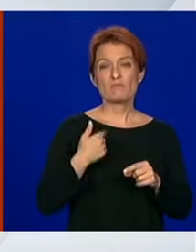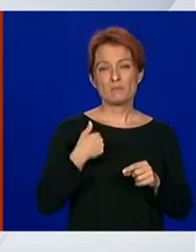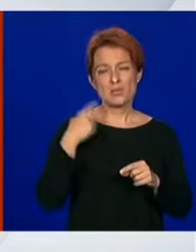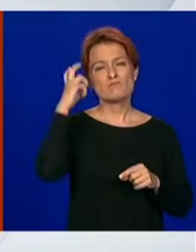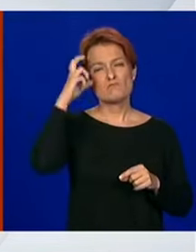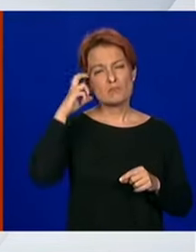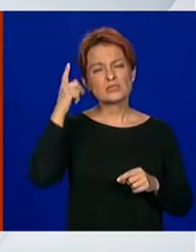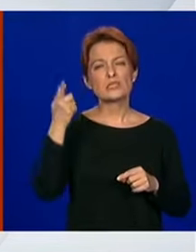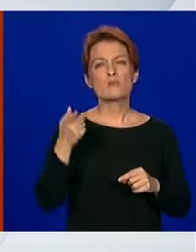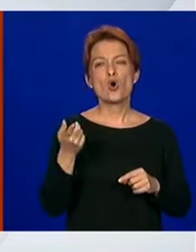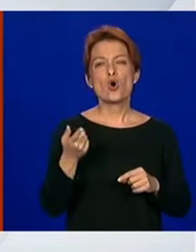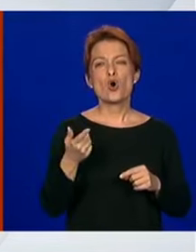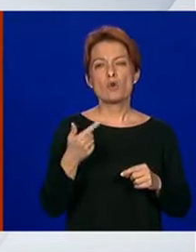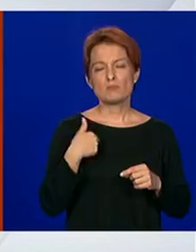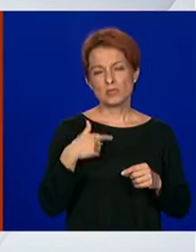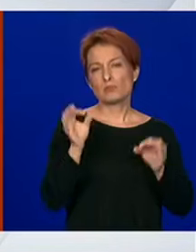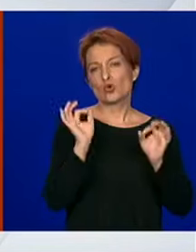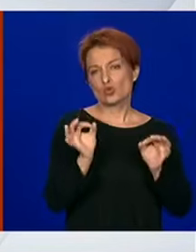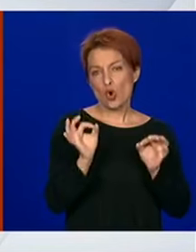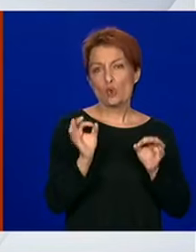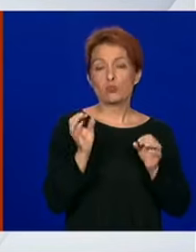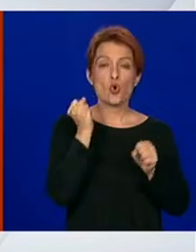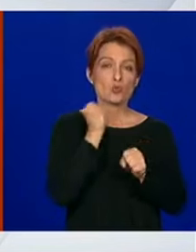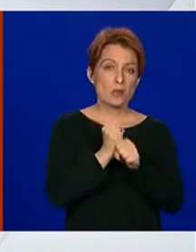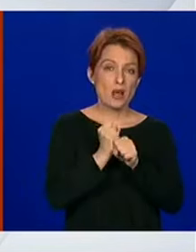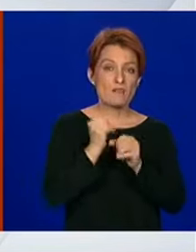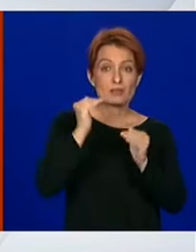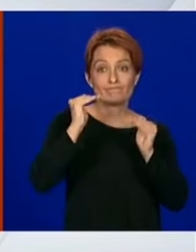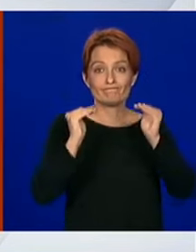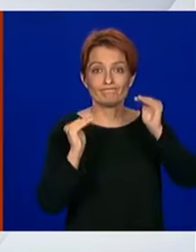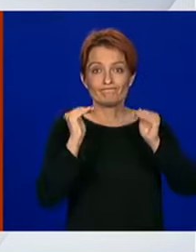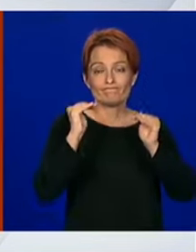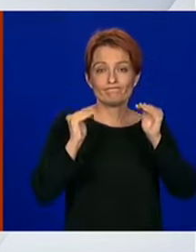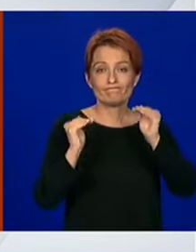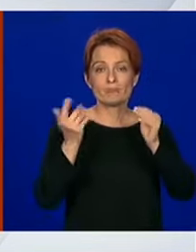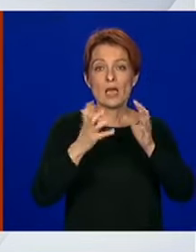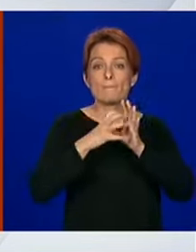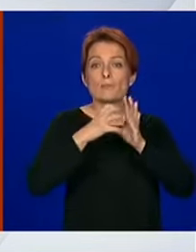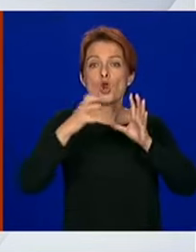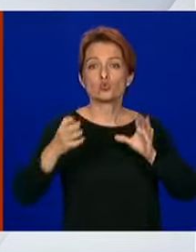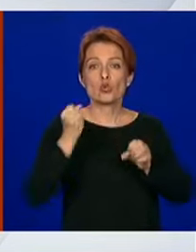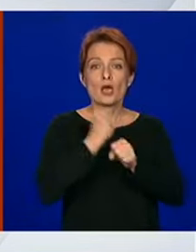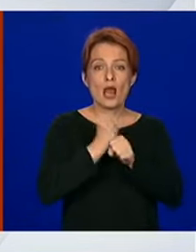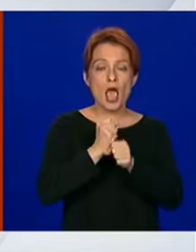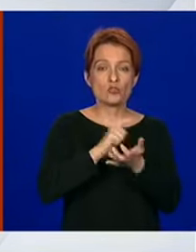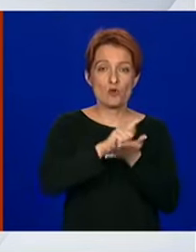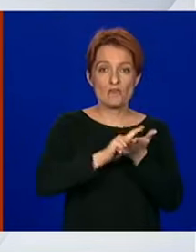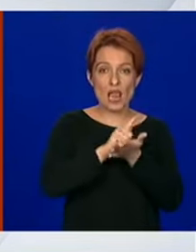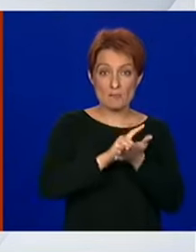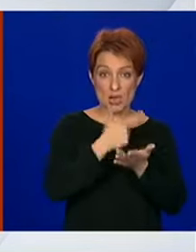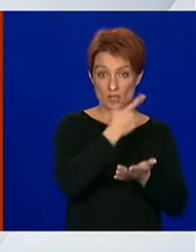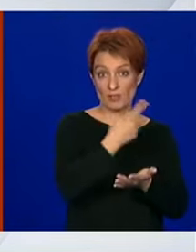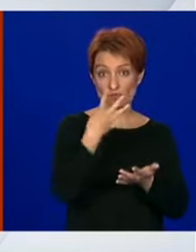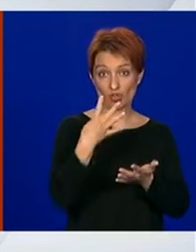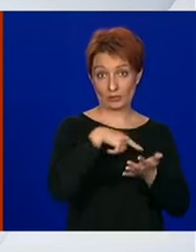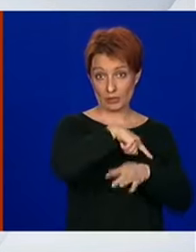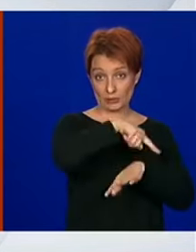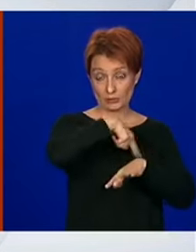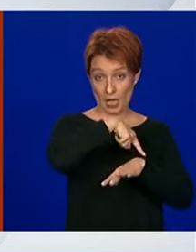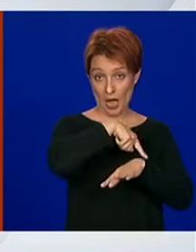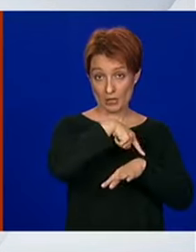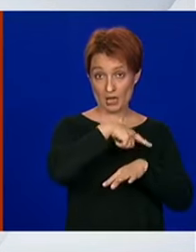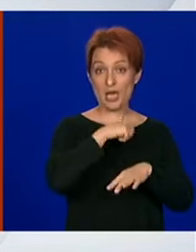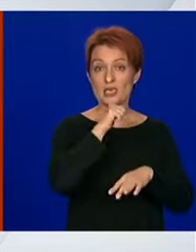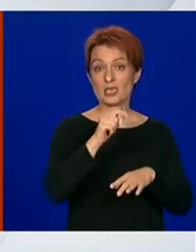smo postigli dobar balans između ovog prodruženja radnog vremena od 24 sata i neradne